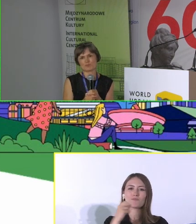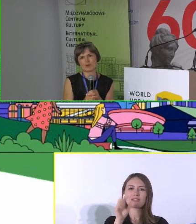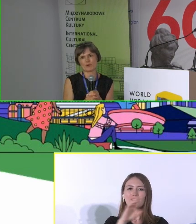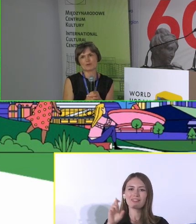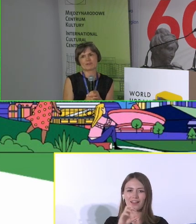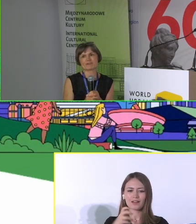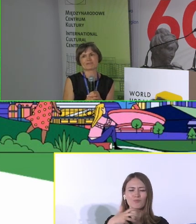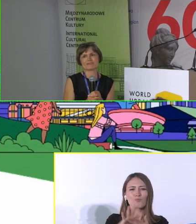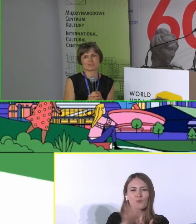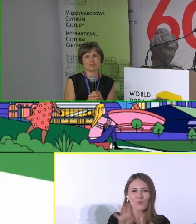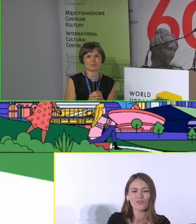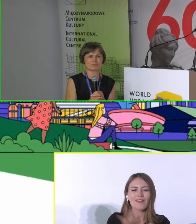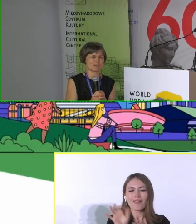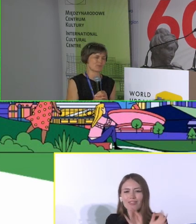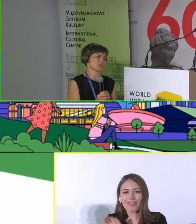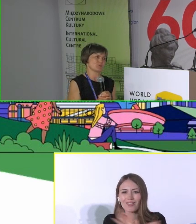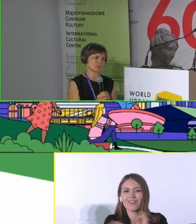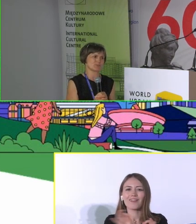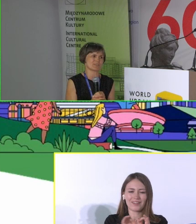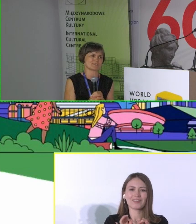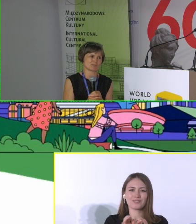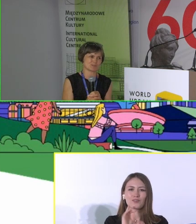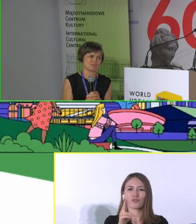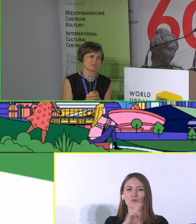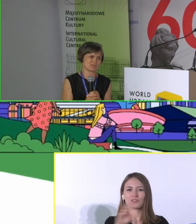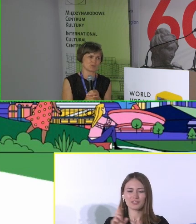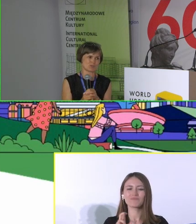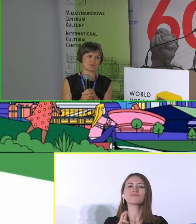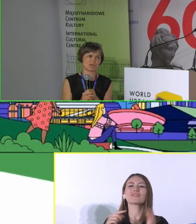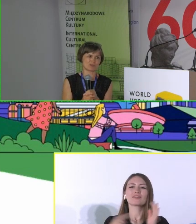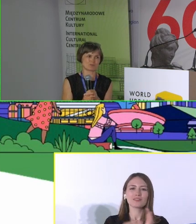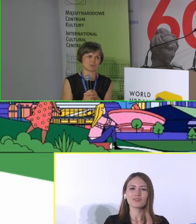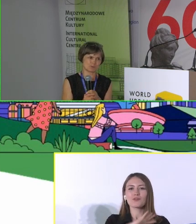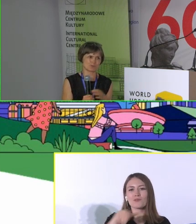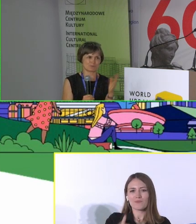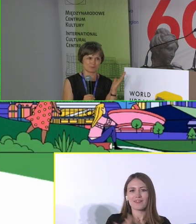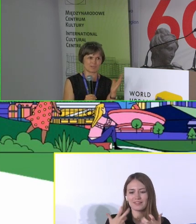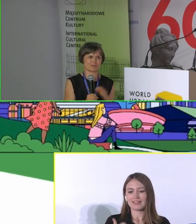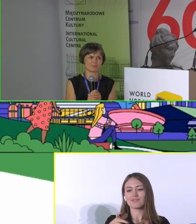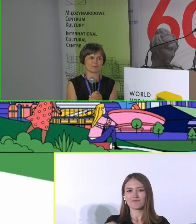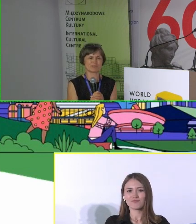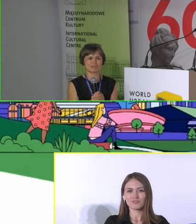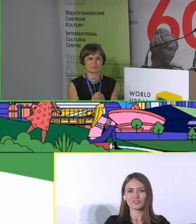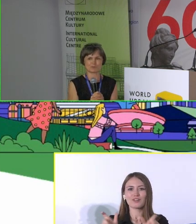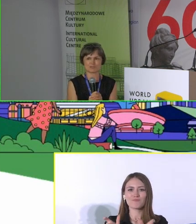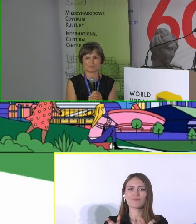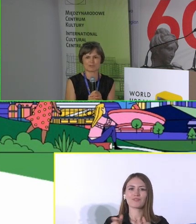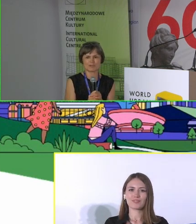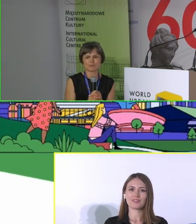i chciałabym taką właśnie metodę zastosować w naszym szybie Wartosz, który tutaj mamy kilka minut stąd